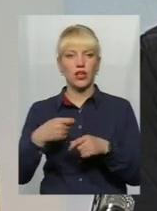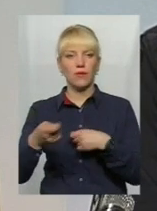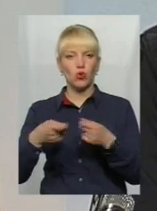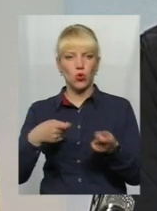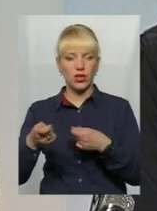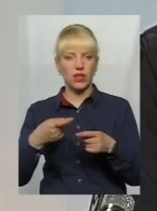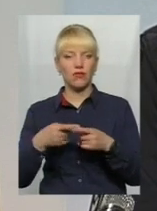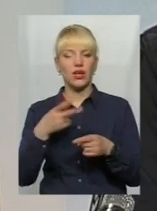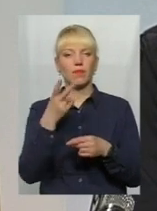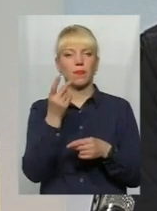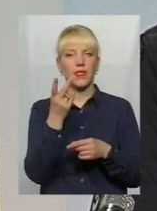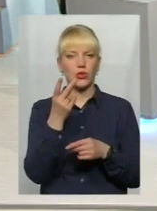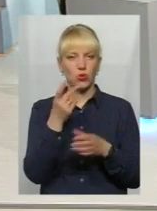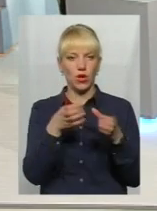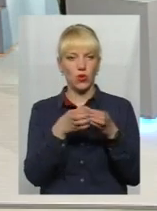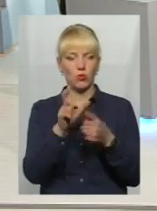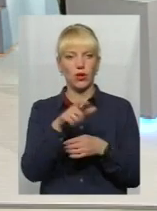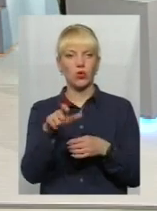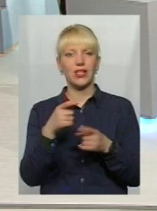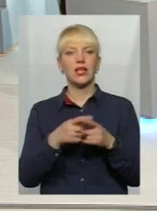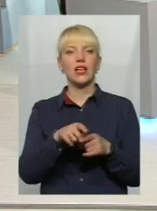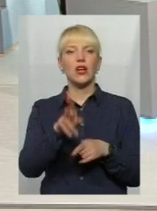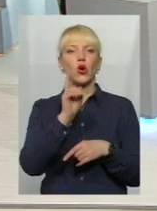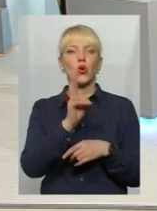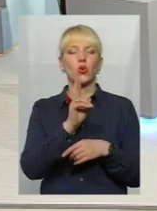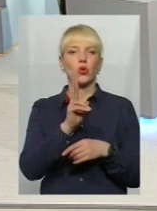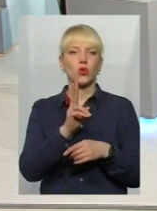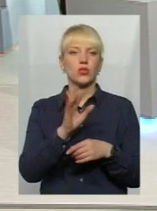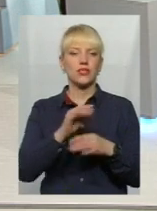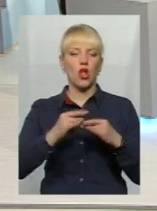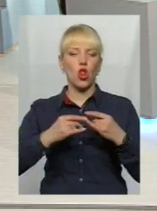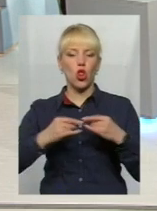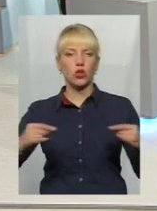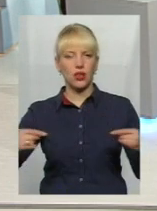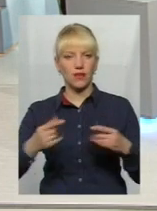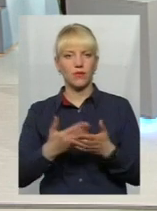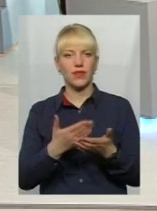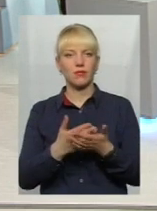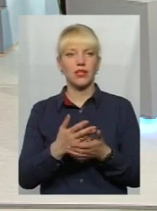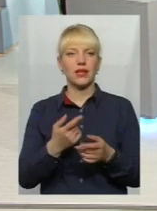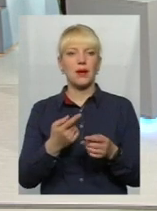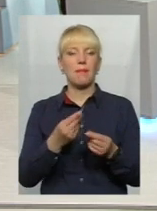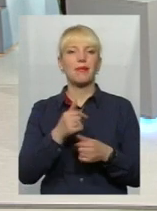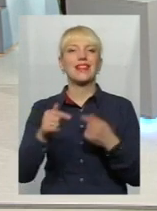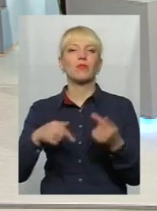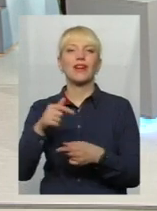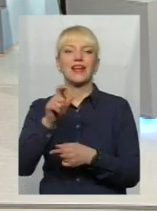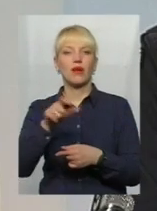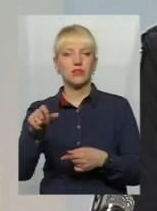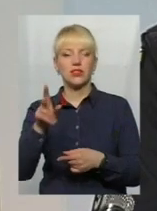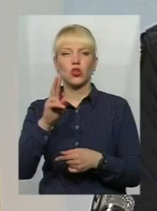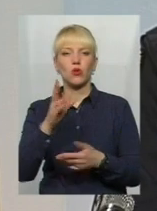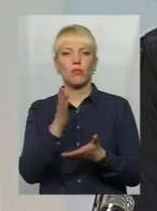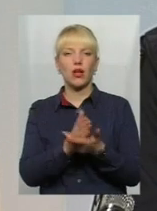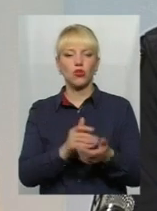осіб, як також було згадано за цих людей, це ті, що з лотків. Тобто, так би мовити, підприємці, які дійсно мають